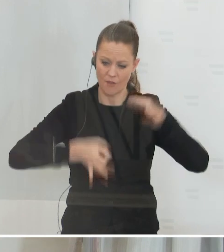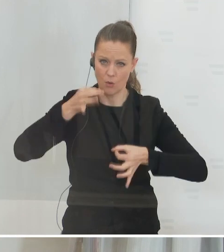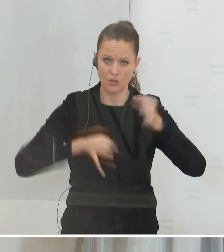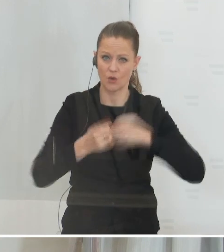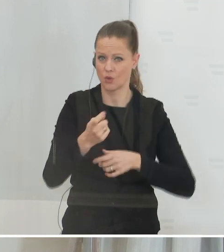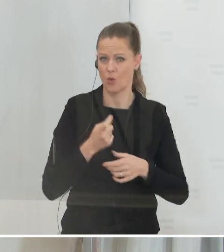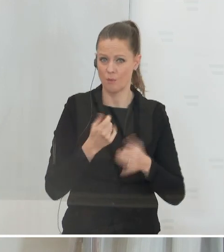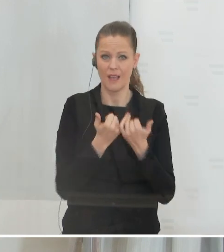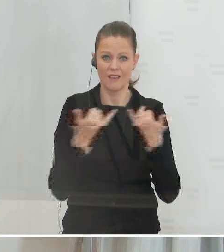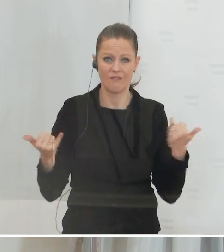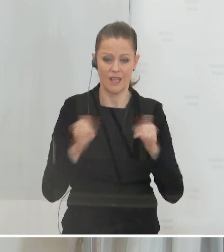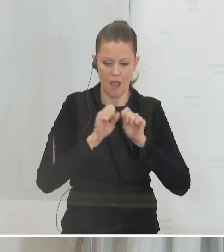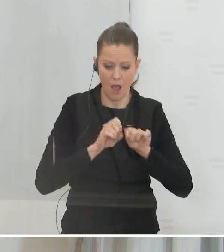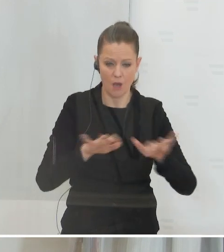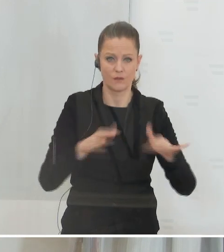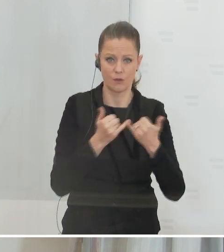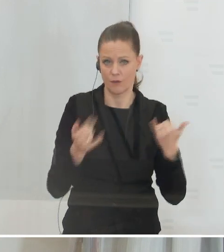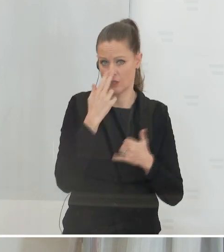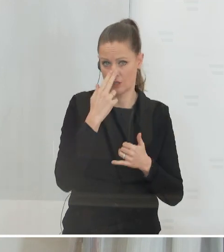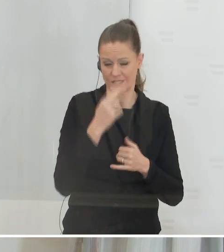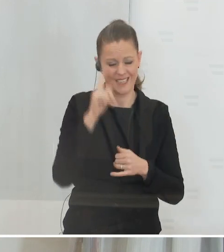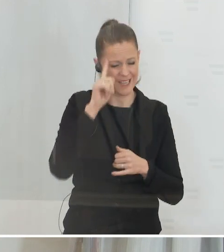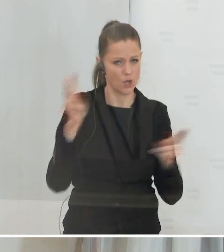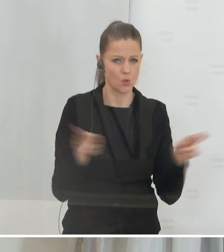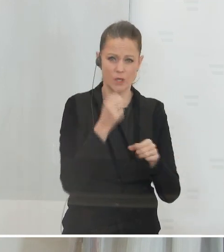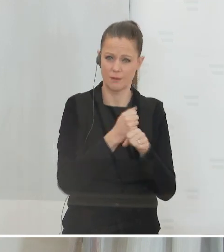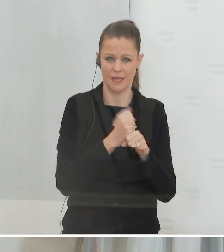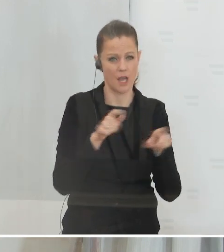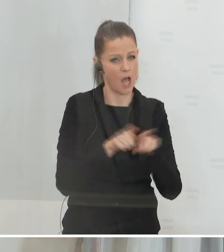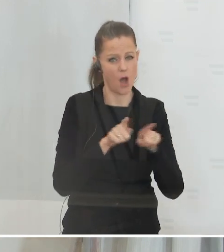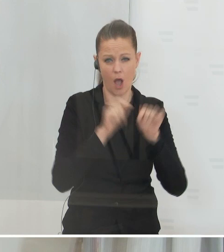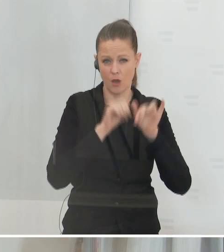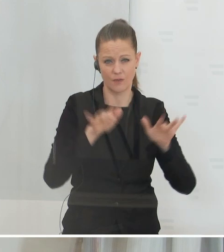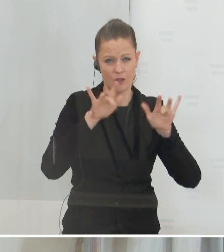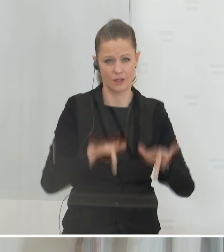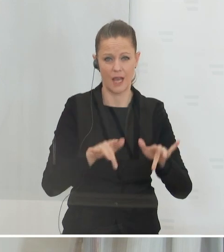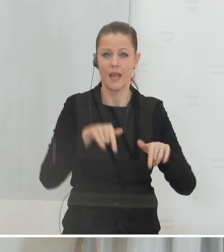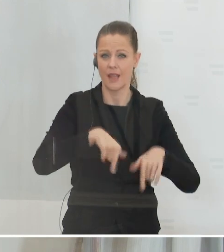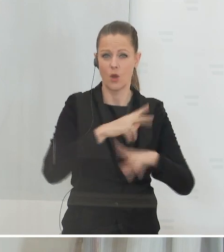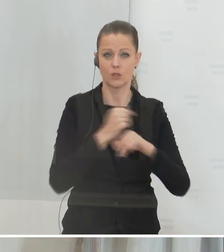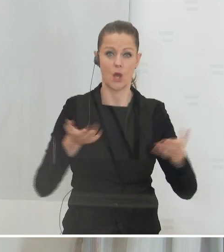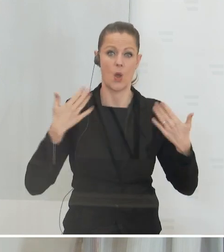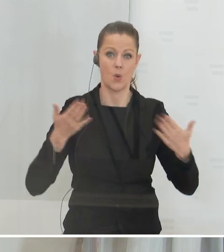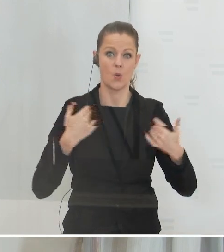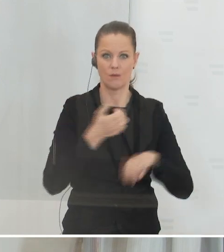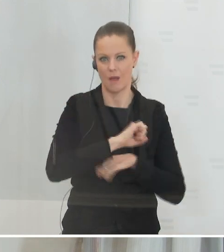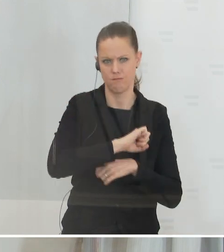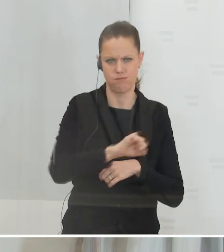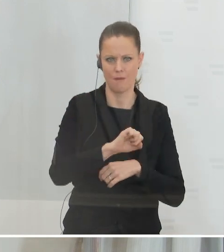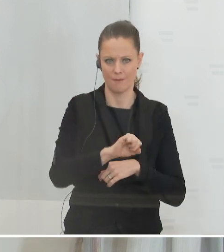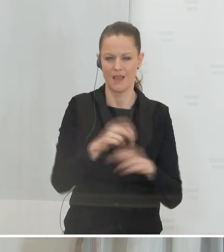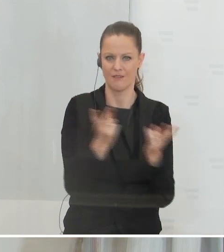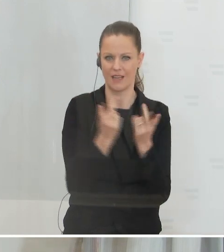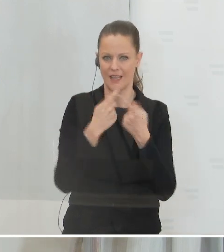wie sich das ausgewirkt hat. Ich glaube, die Kurzarbeit hat auch dazu beigetragen, dass die Erholung in Österreich rascher war als in vielen anderen